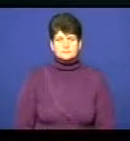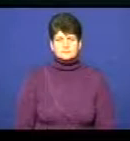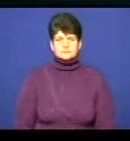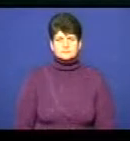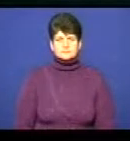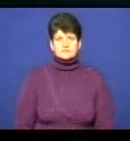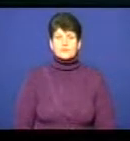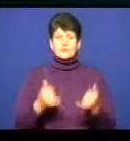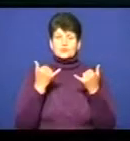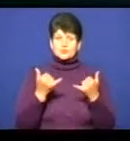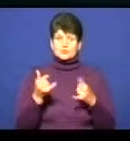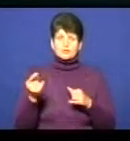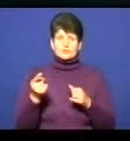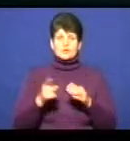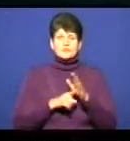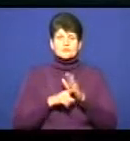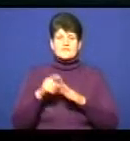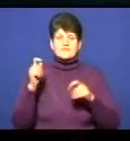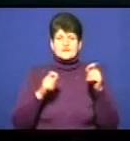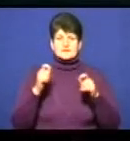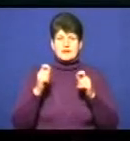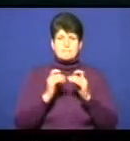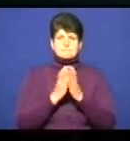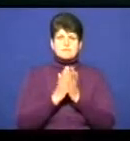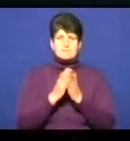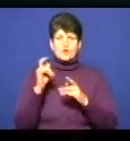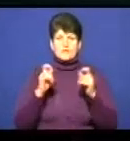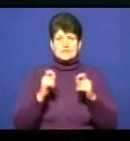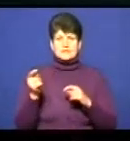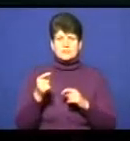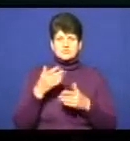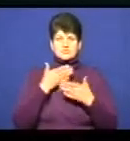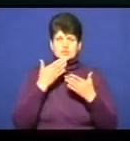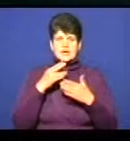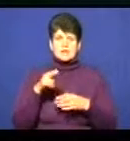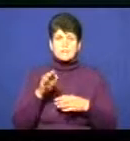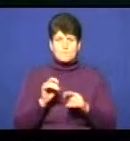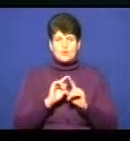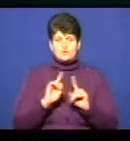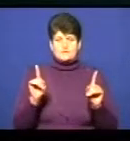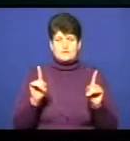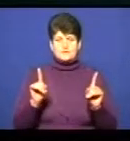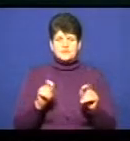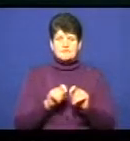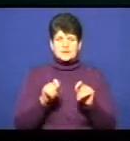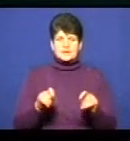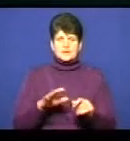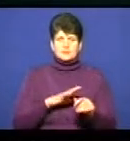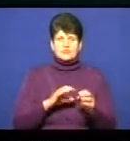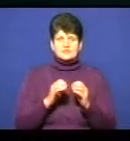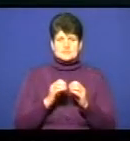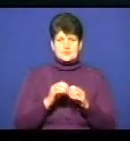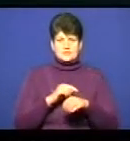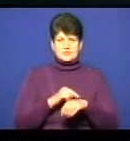Сьогодні у Тернополі розпочався фестиваль «Бібліофест Тернопільське читання по-особливому». Відкриття відбулося о 10-й